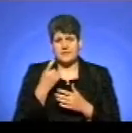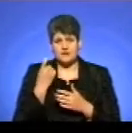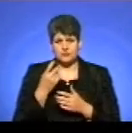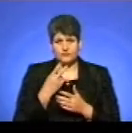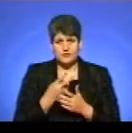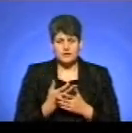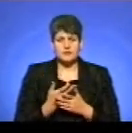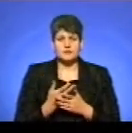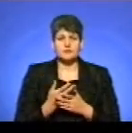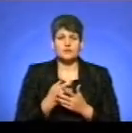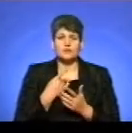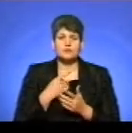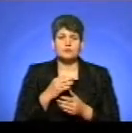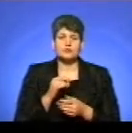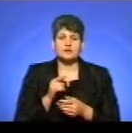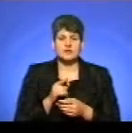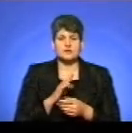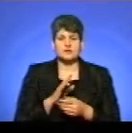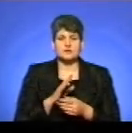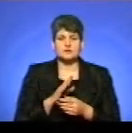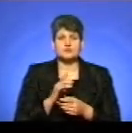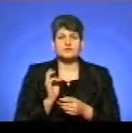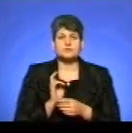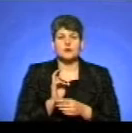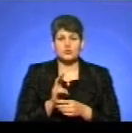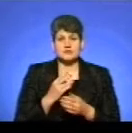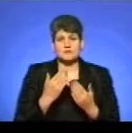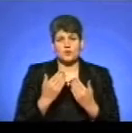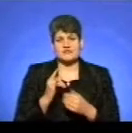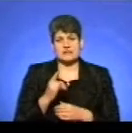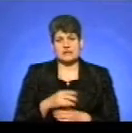мотивуючи тим, що він йде спілкуватися з дитиною.